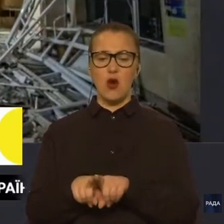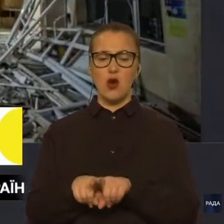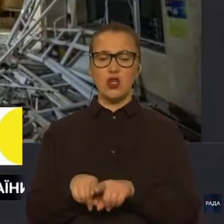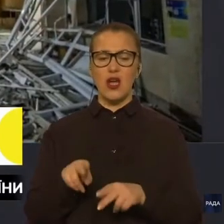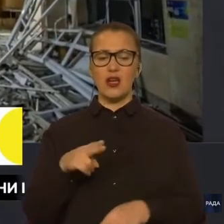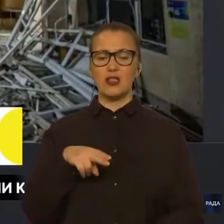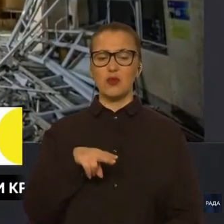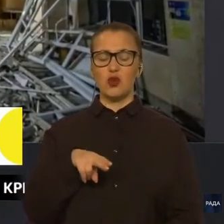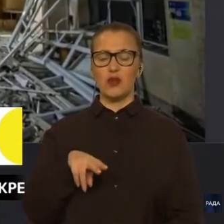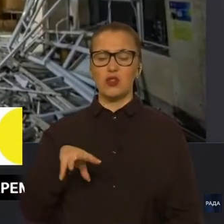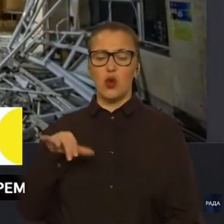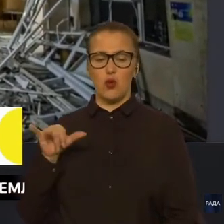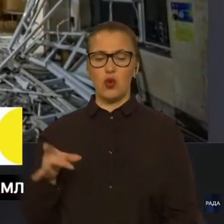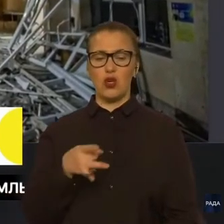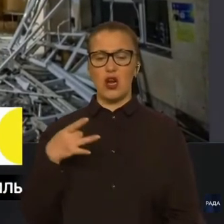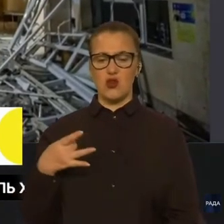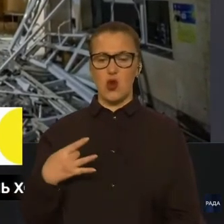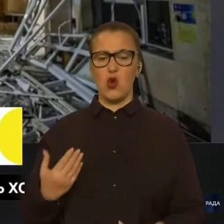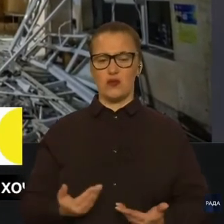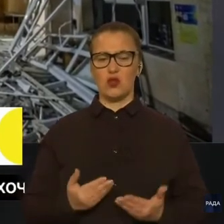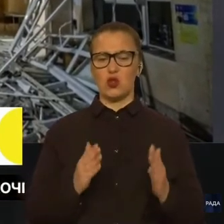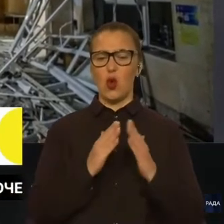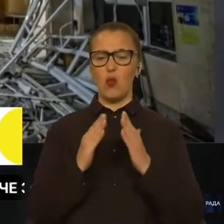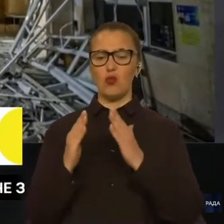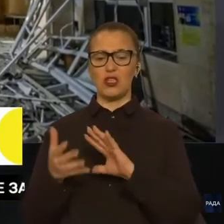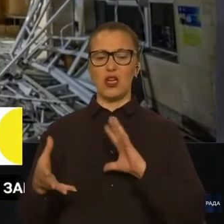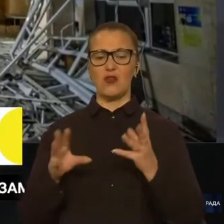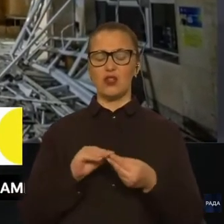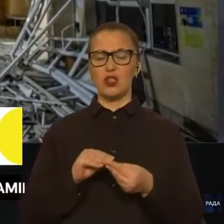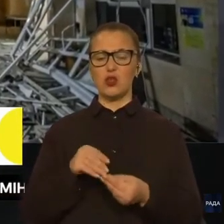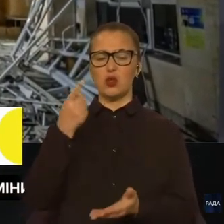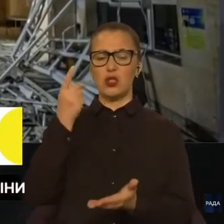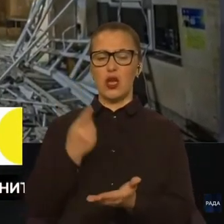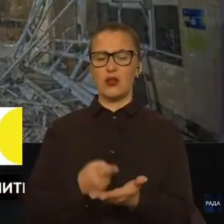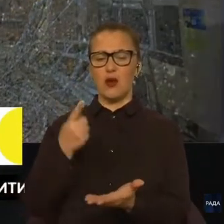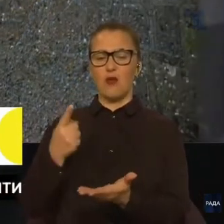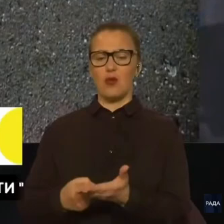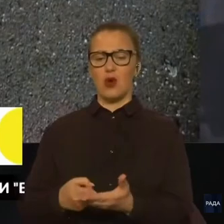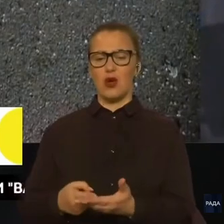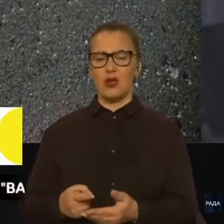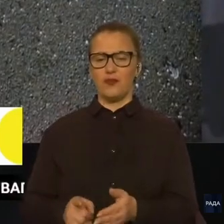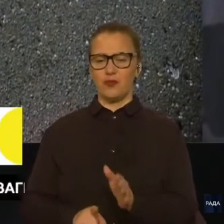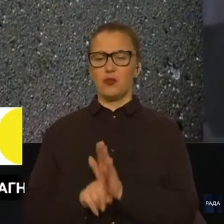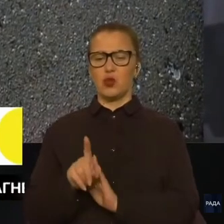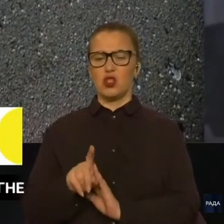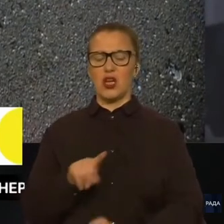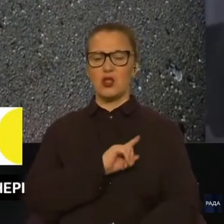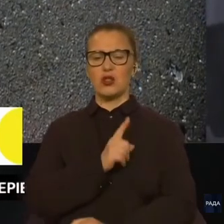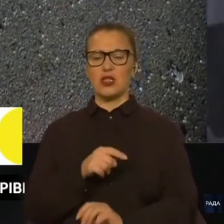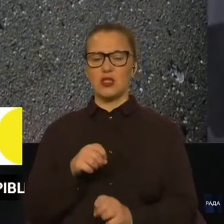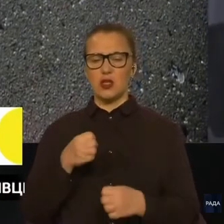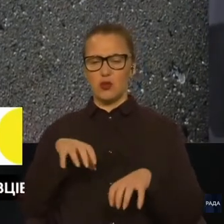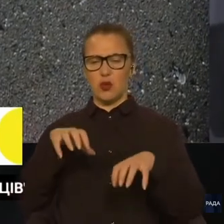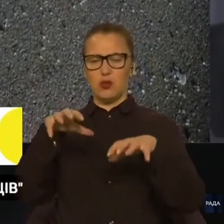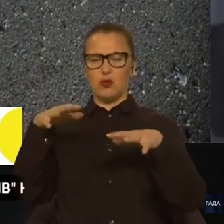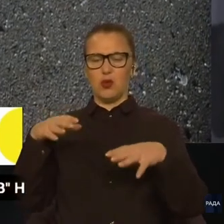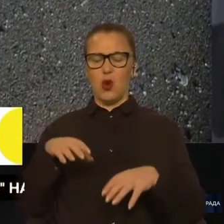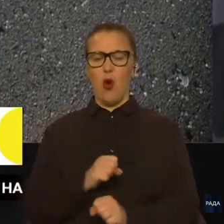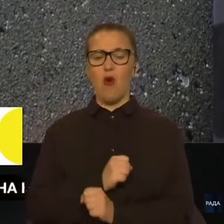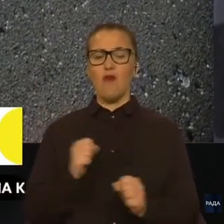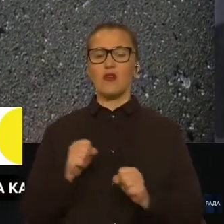Дніпровському районі, в житловому секторі, внаслідок падіння уламків виникло сильне задимлення, вибухової хвили вибила вікна.